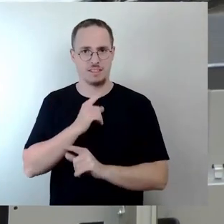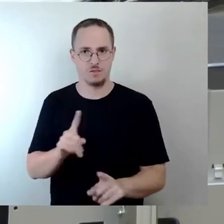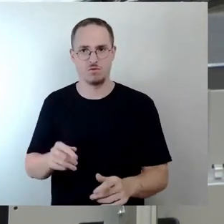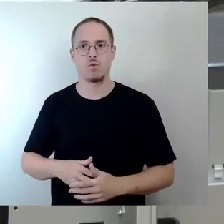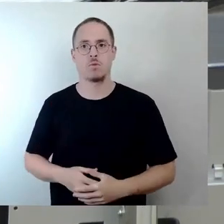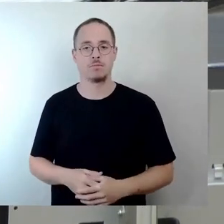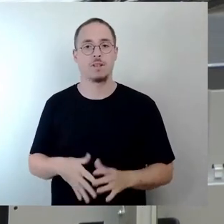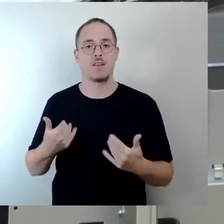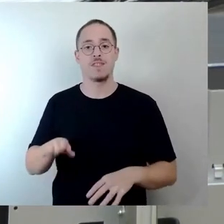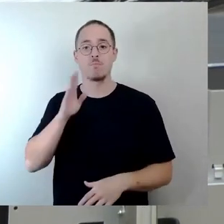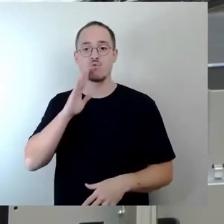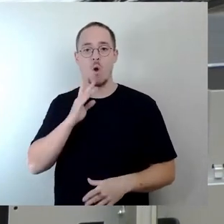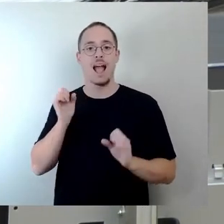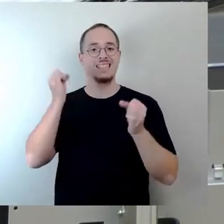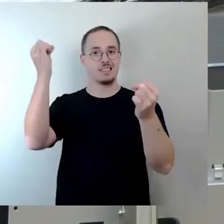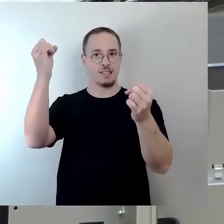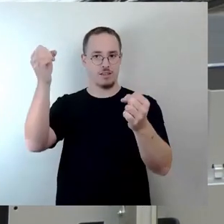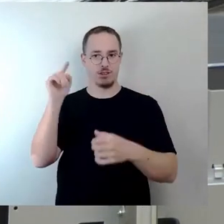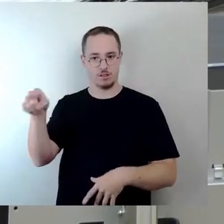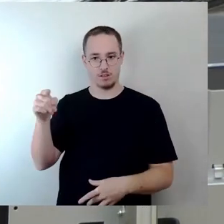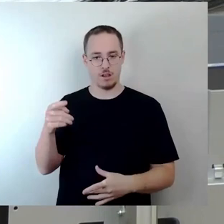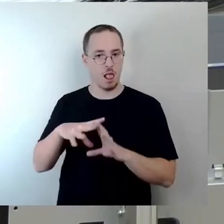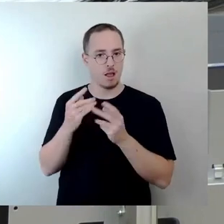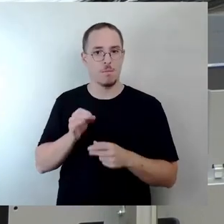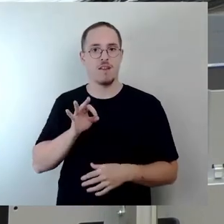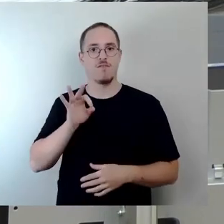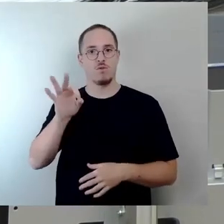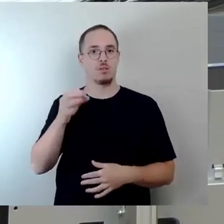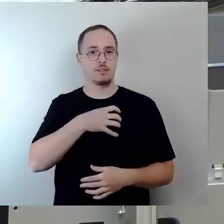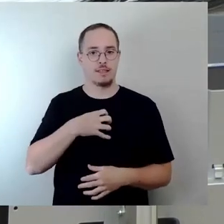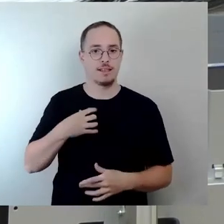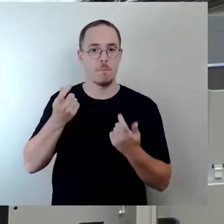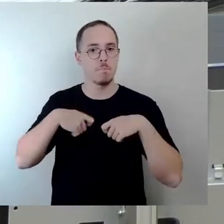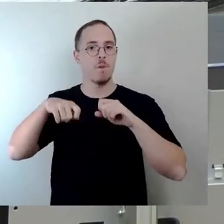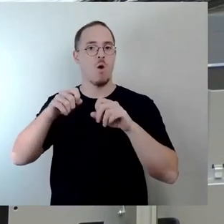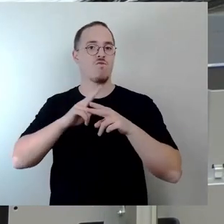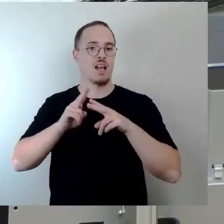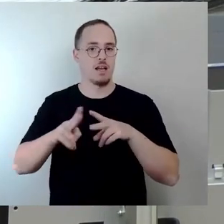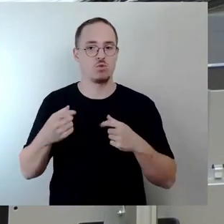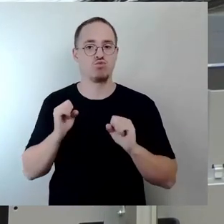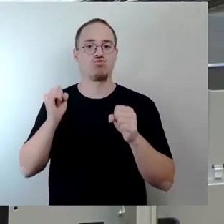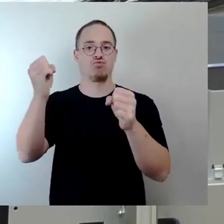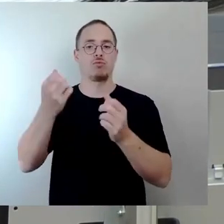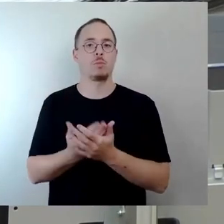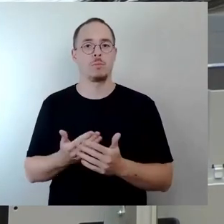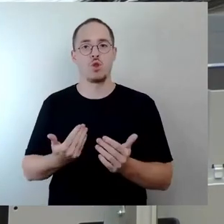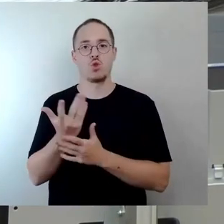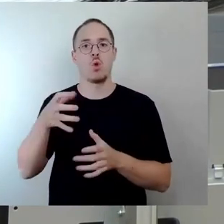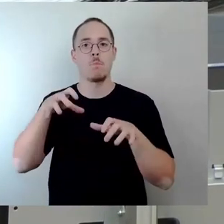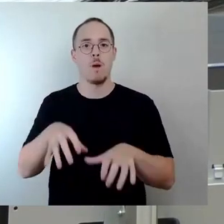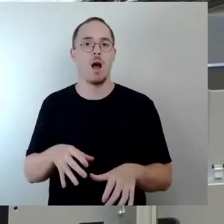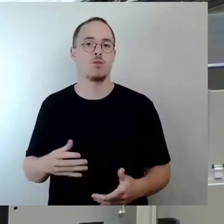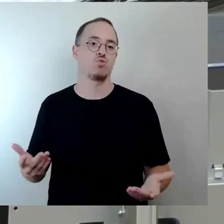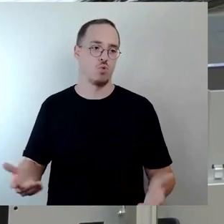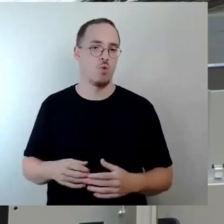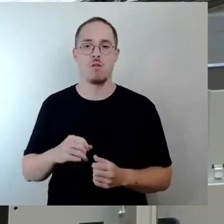historische Bauwerke einsetzt, für den Neumarkt einsetzt, für den Neustattermarkt einsetzt, hat im Verdacht natürlich auch dort Zwinger